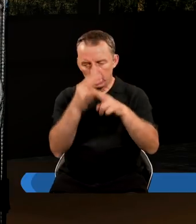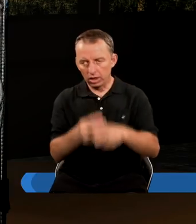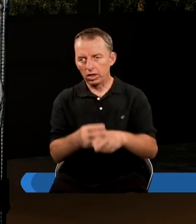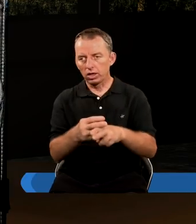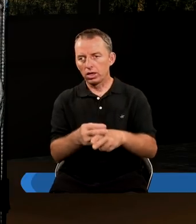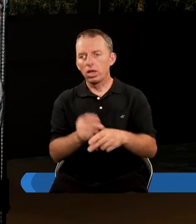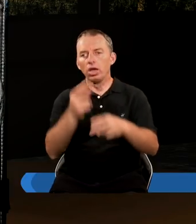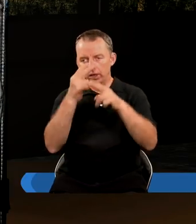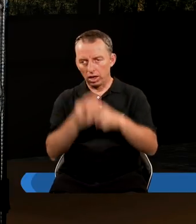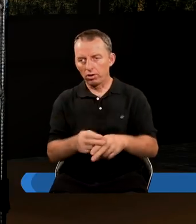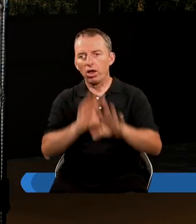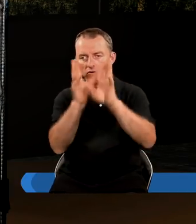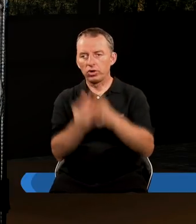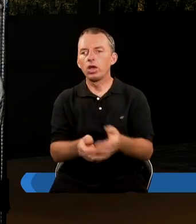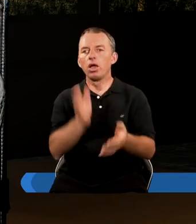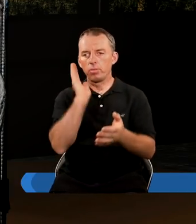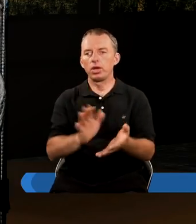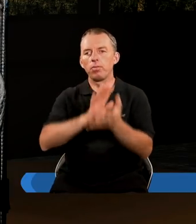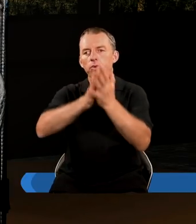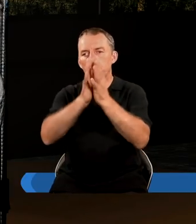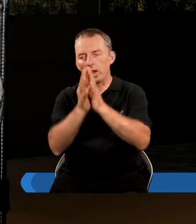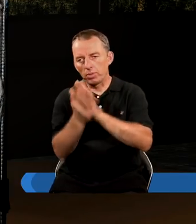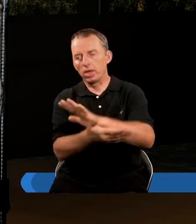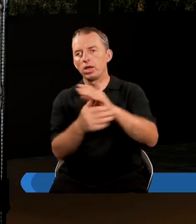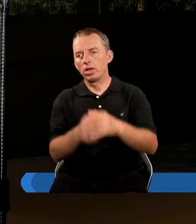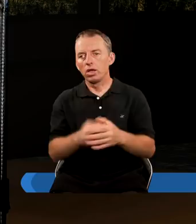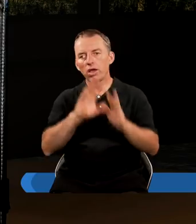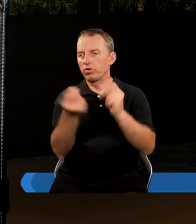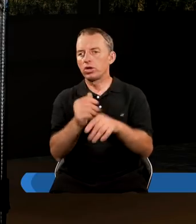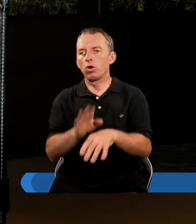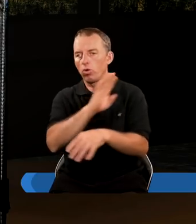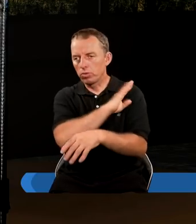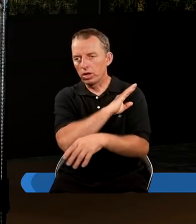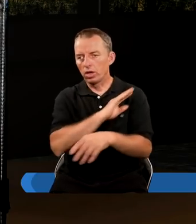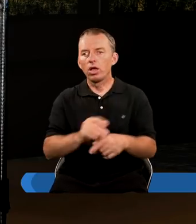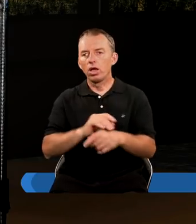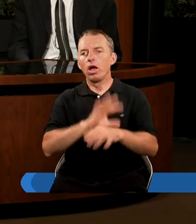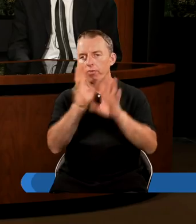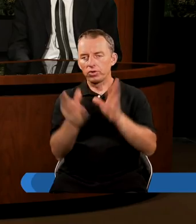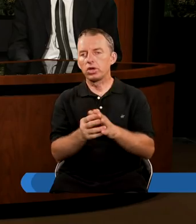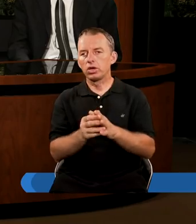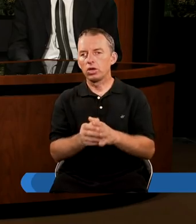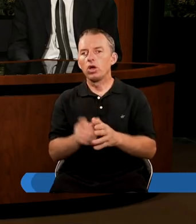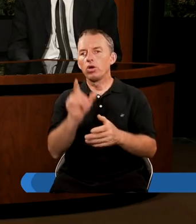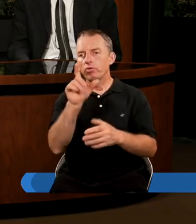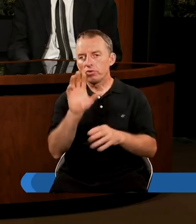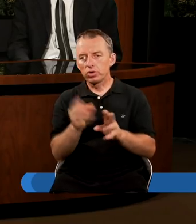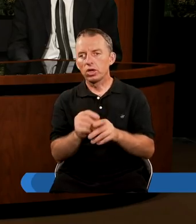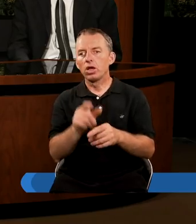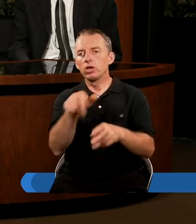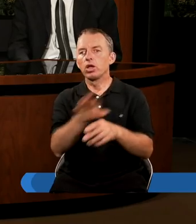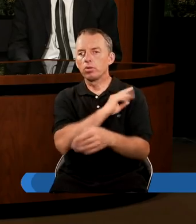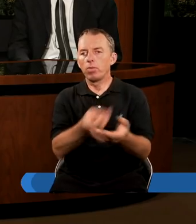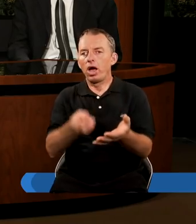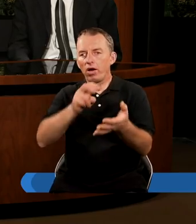zaśniemy, ale wszyscy będziemy przemienieni. Czyli nie wszyscy umrzemy. Ale wszyscy, czyli nawet